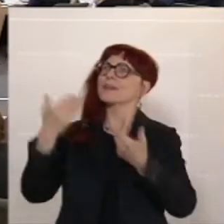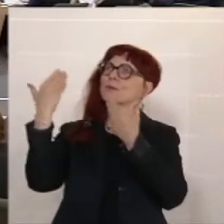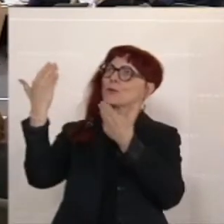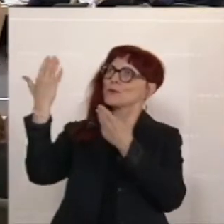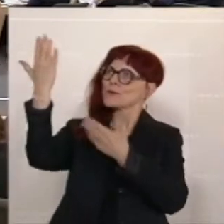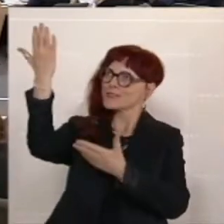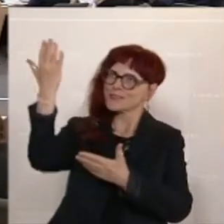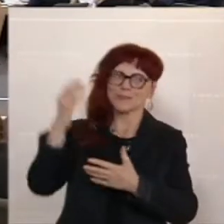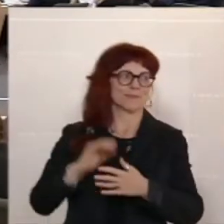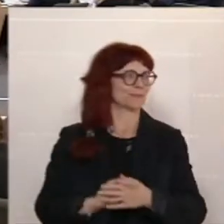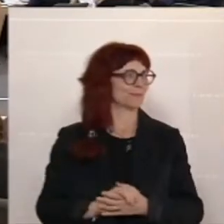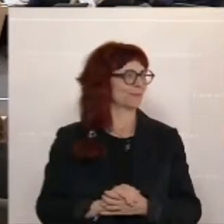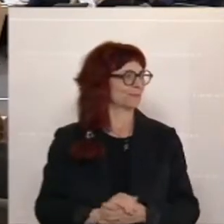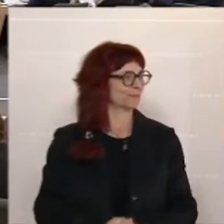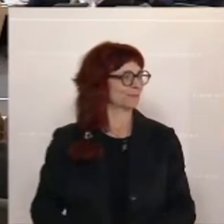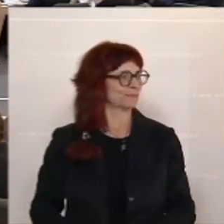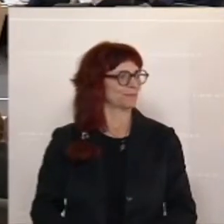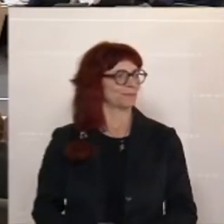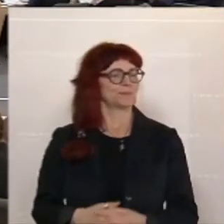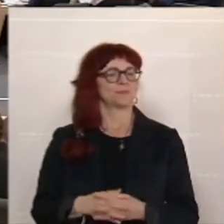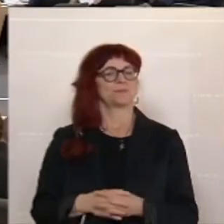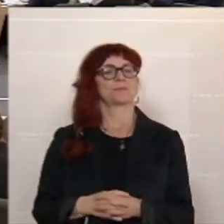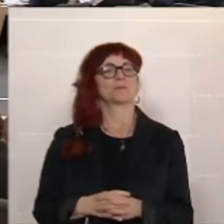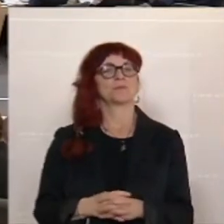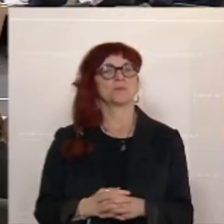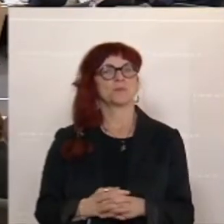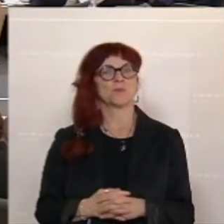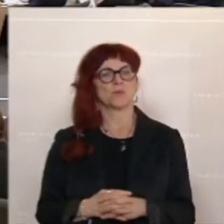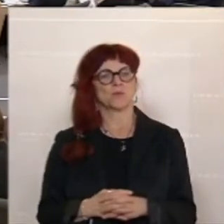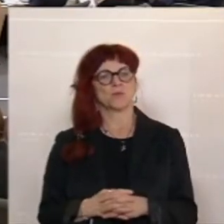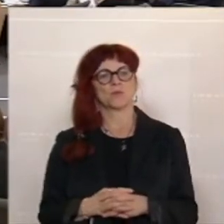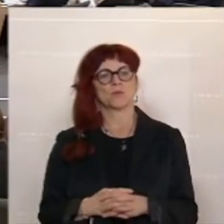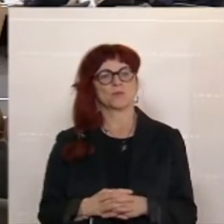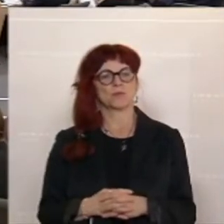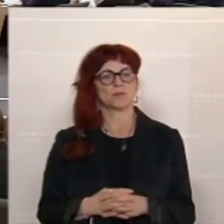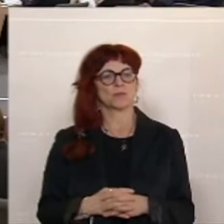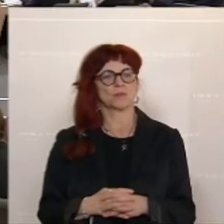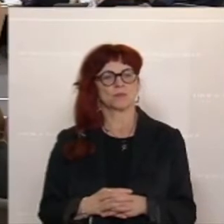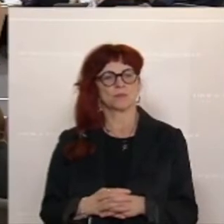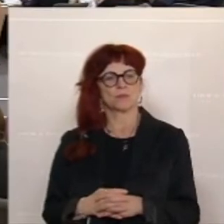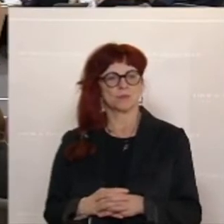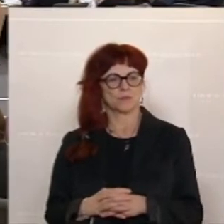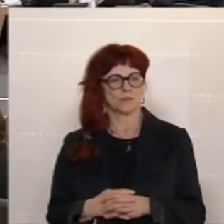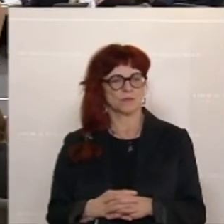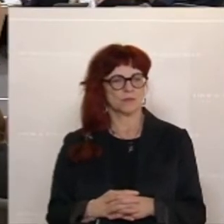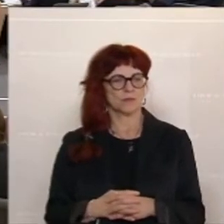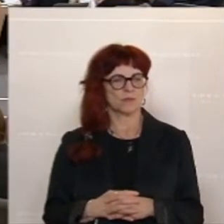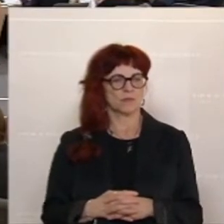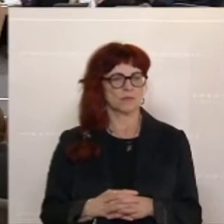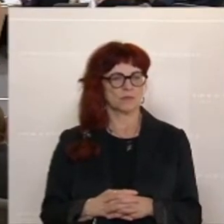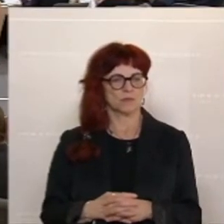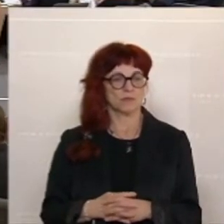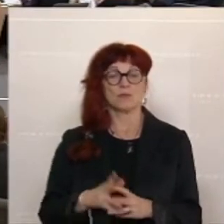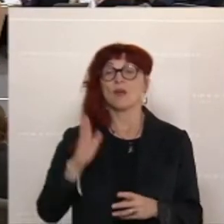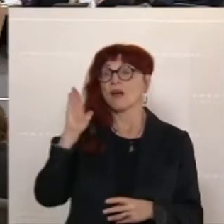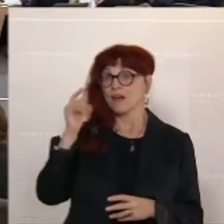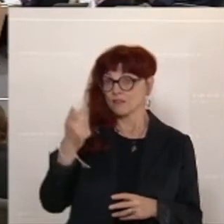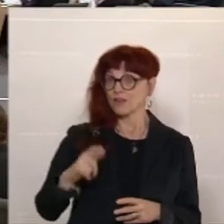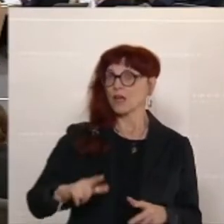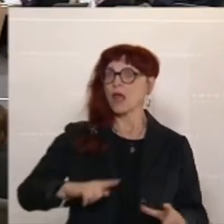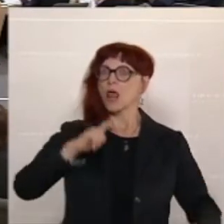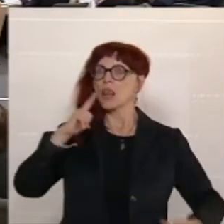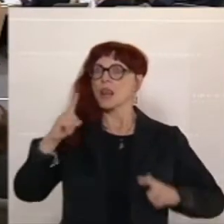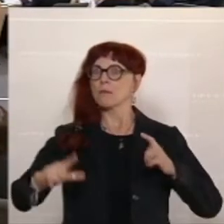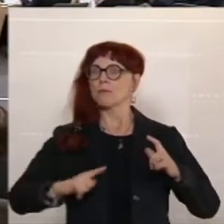Das Teuerungspaket wurde ja im Juni beschlossen, noch nicht beschlossen wurde. Die Valorisierung von Sozialleistungen wie Familien und